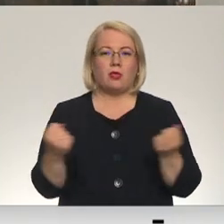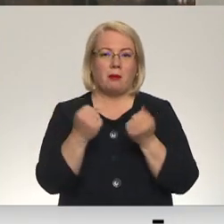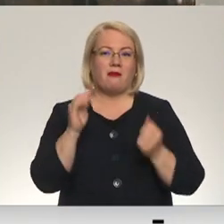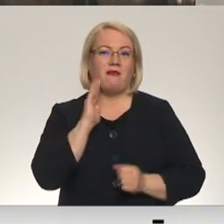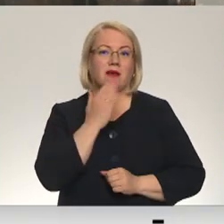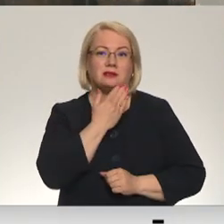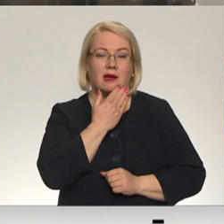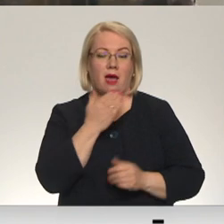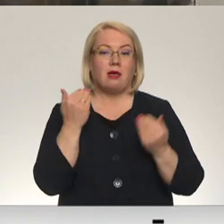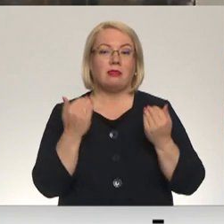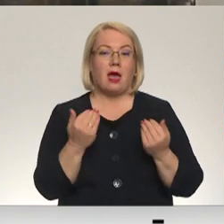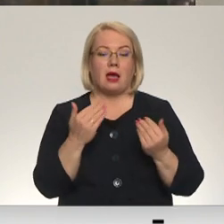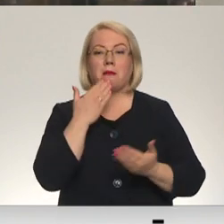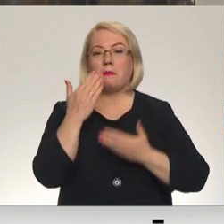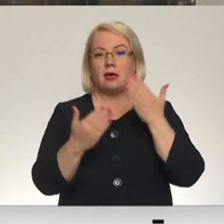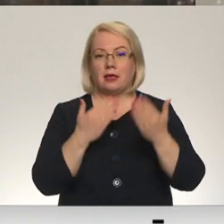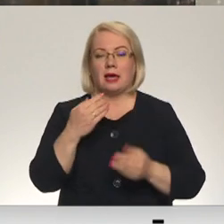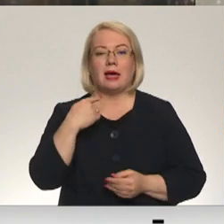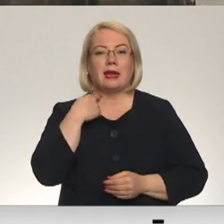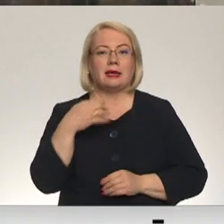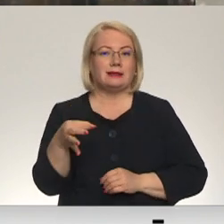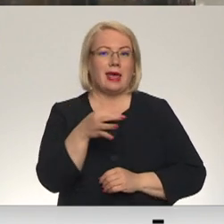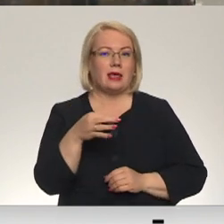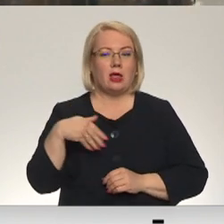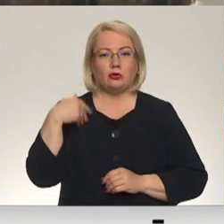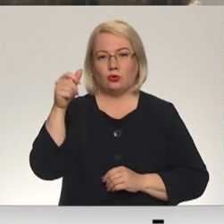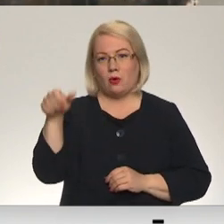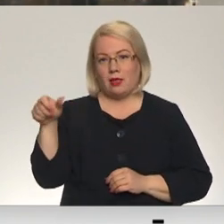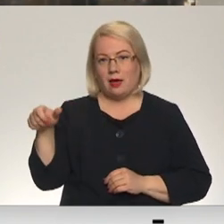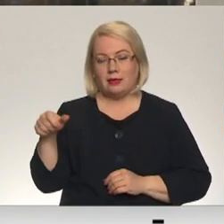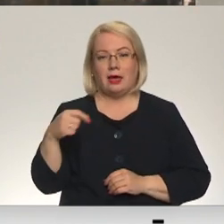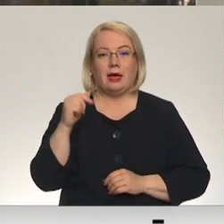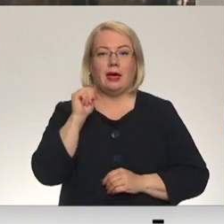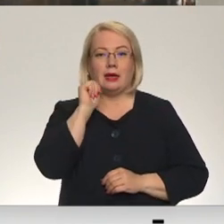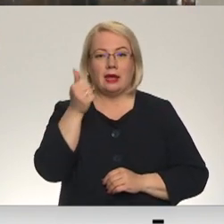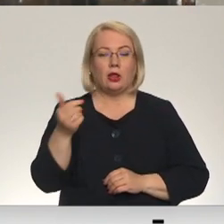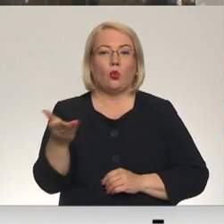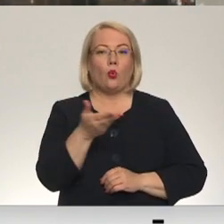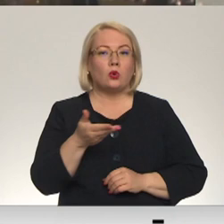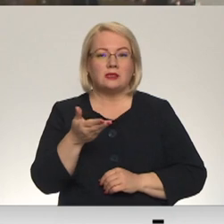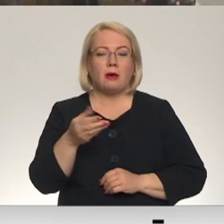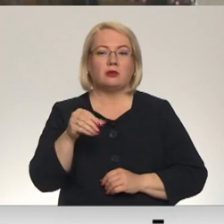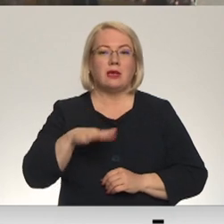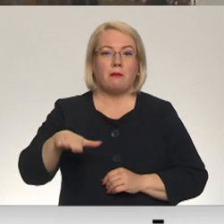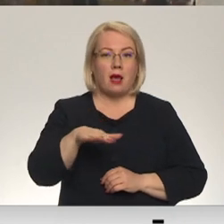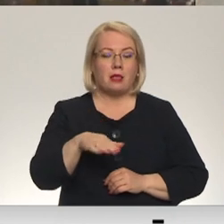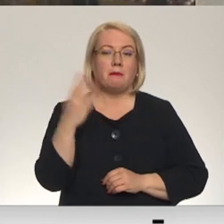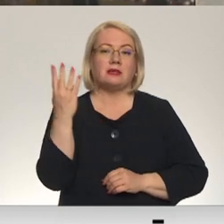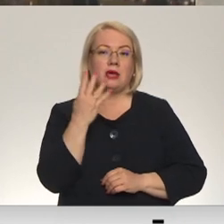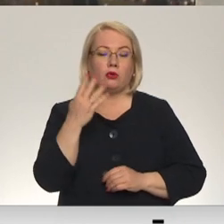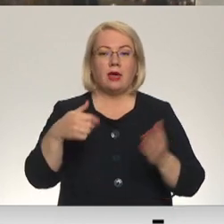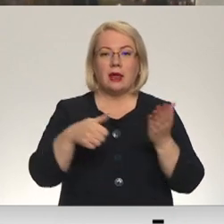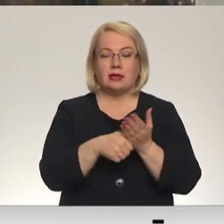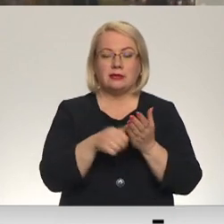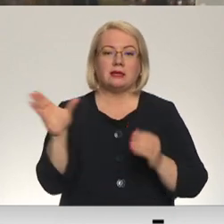vasarām pašlaik par pieteikties Rīgas reģionu skolēnu. Rīt kur zemes un zemgalis, bet ceturtdien varēs reģistrēties